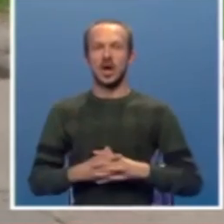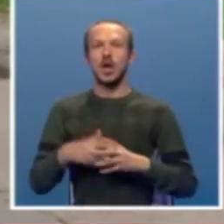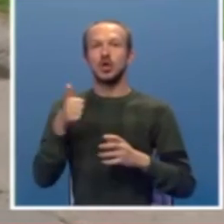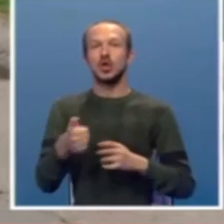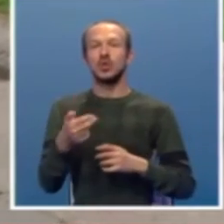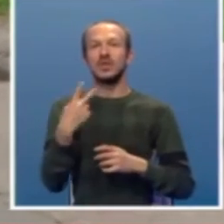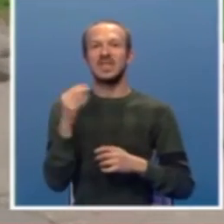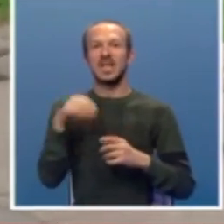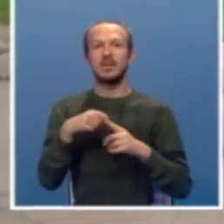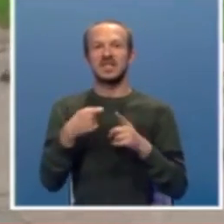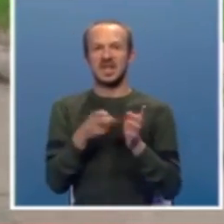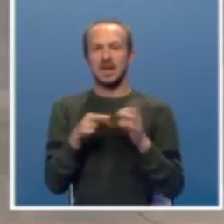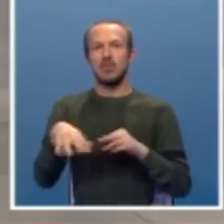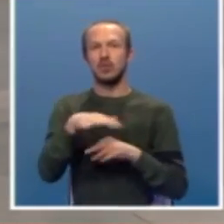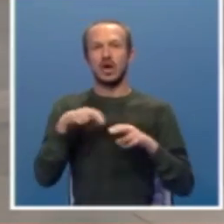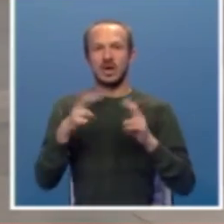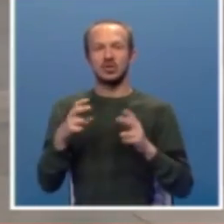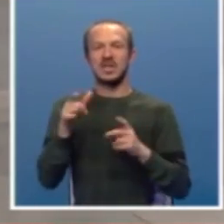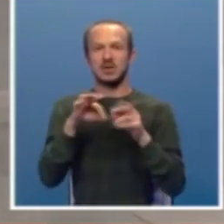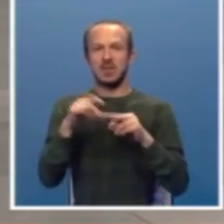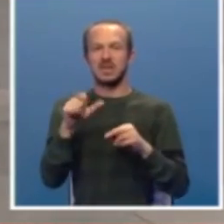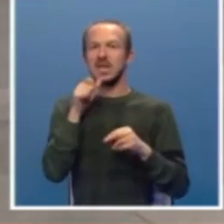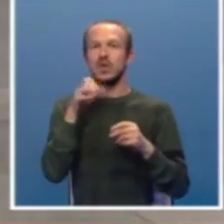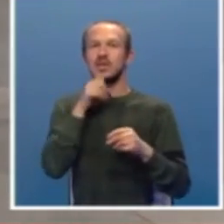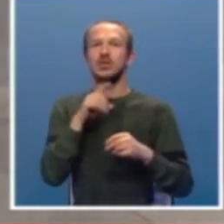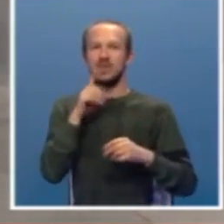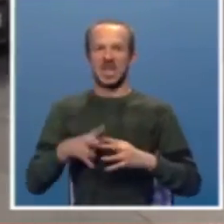100.000 pacijenata sa područja Gradiške, Srbca i Kozarske dubice.